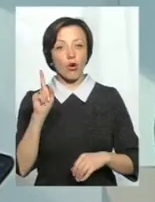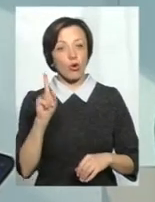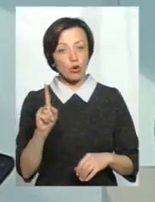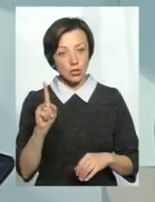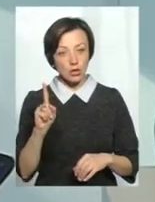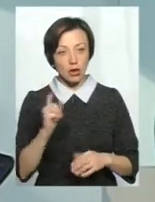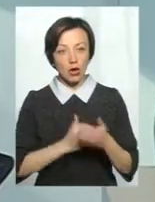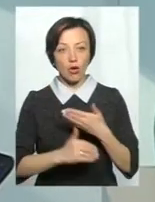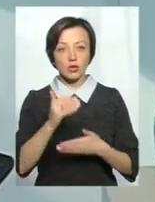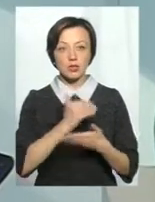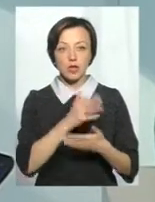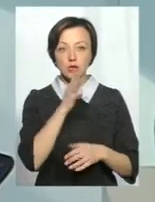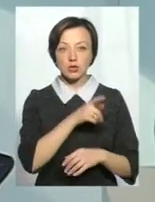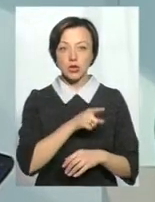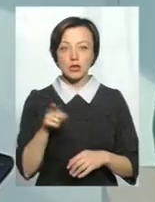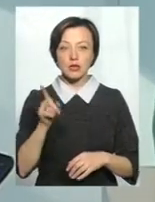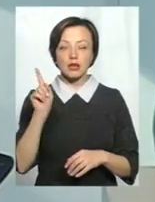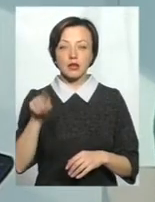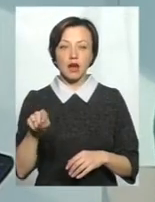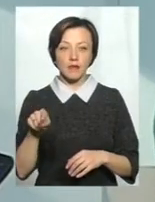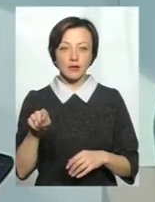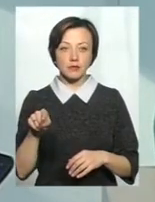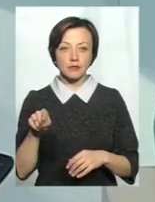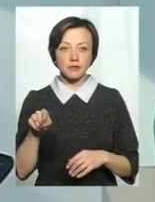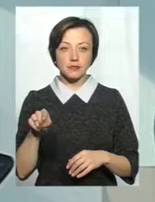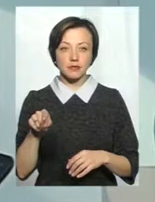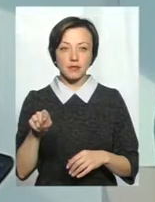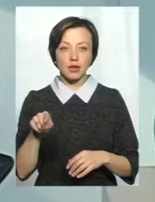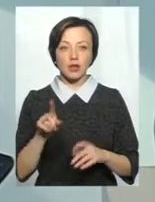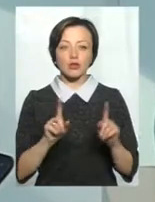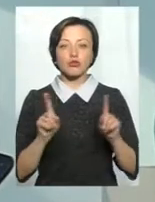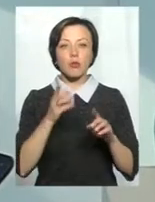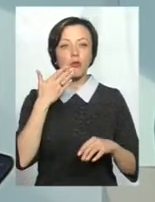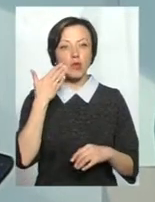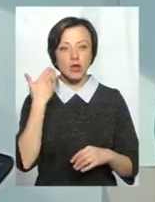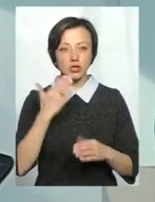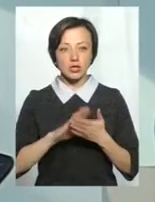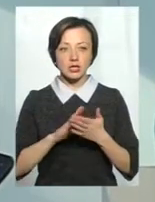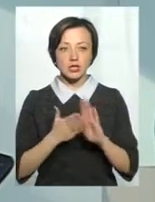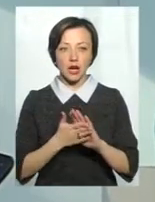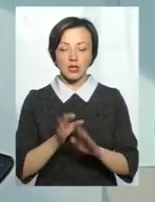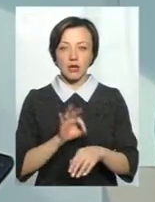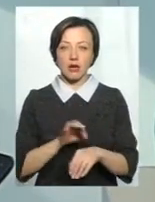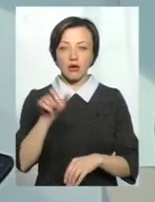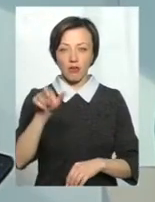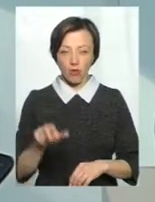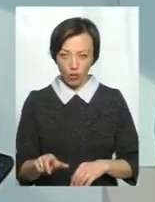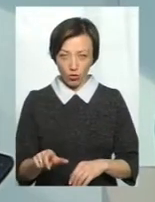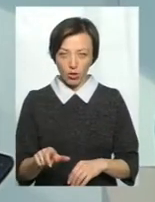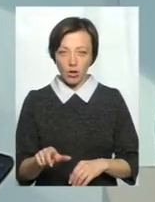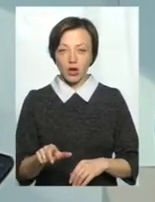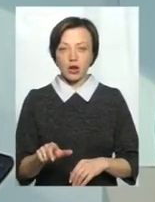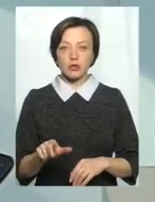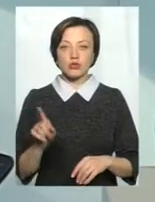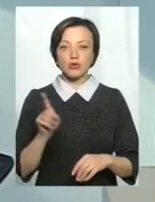останнім часом, навіть для того, щоб полегшити стан хворого, навіть для того, щоб